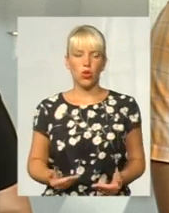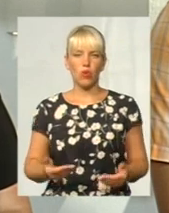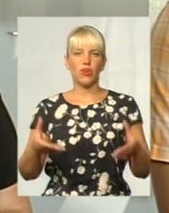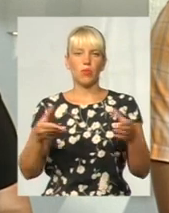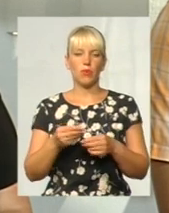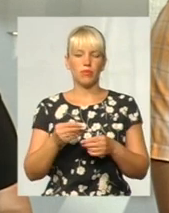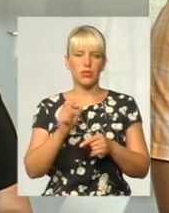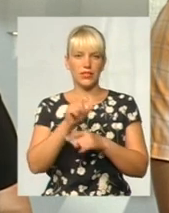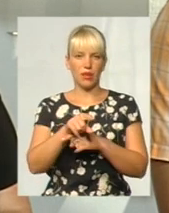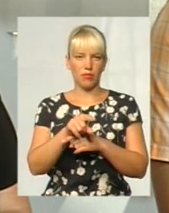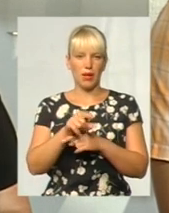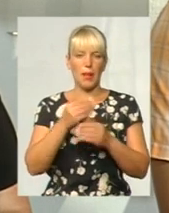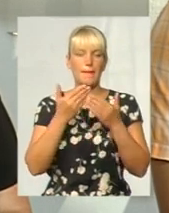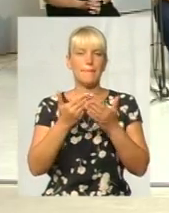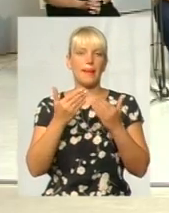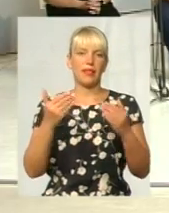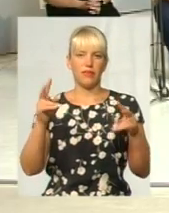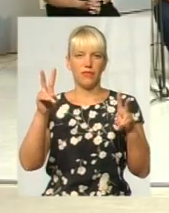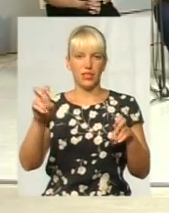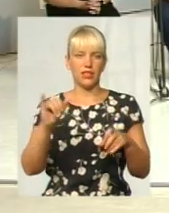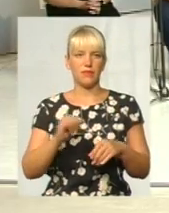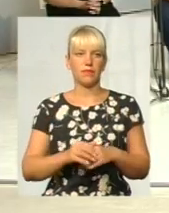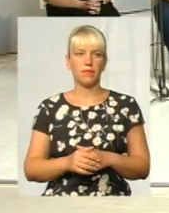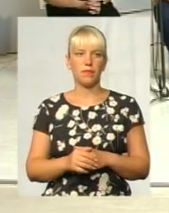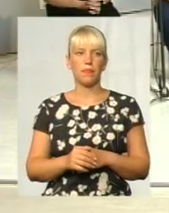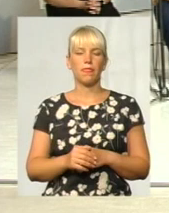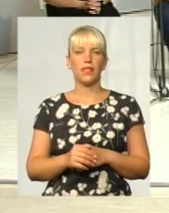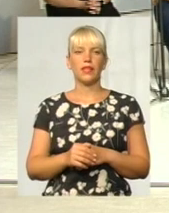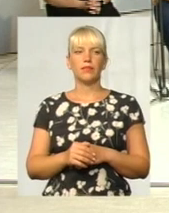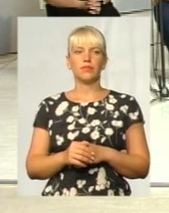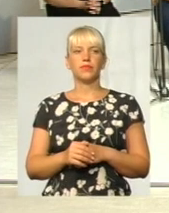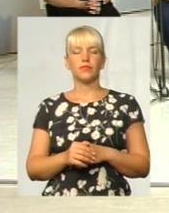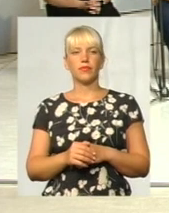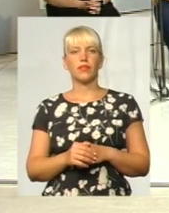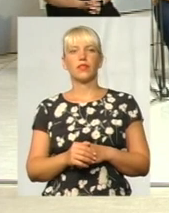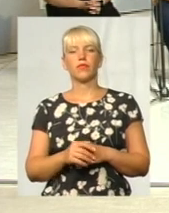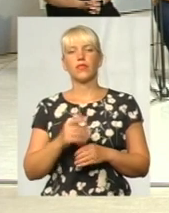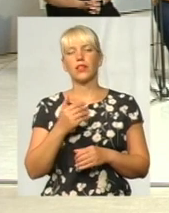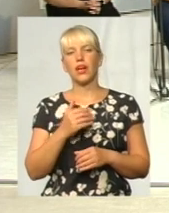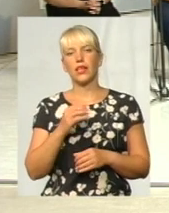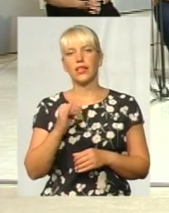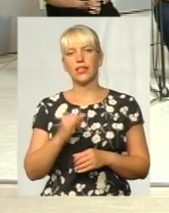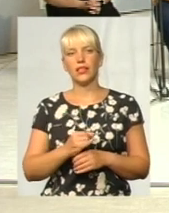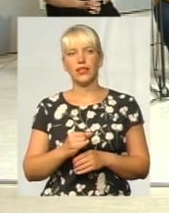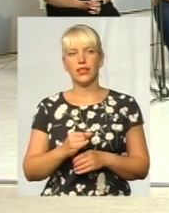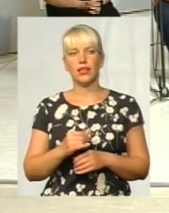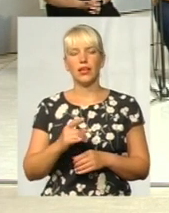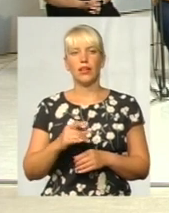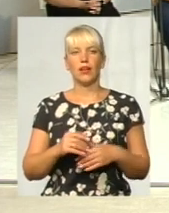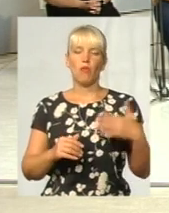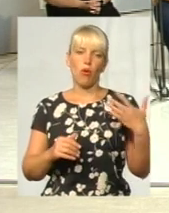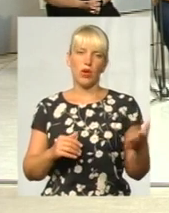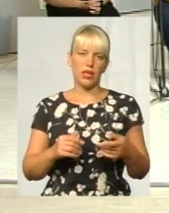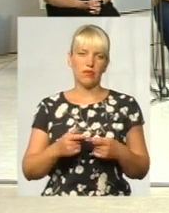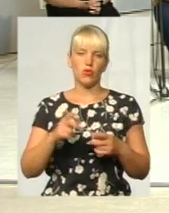Безпосередньо виконувало роботи підрядна організація «Стандарт Інвест». По ліву